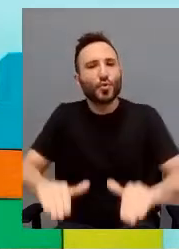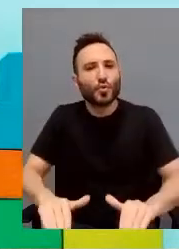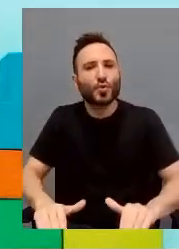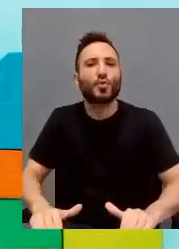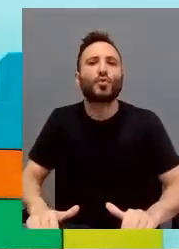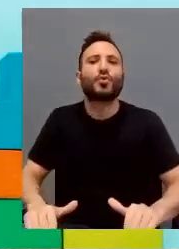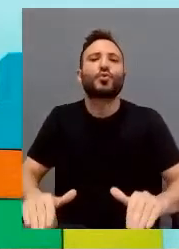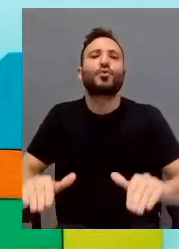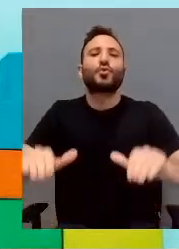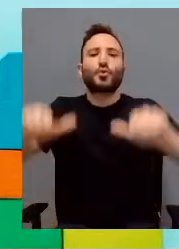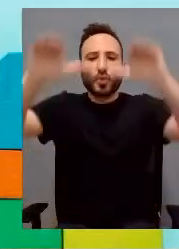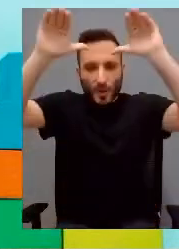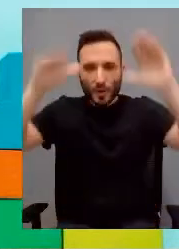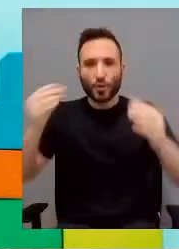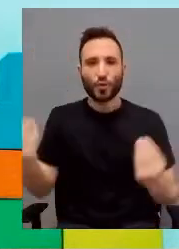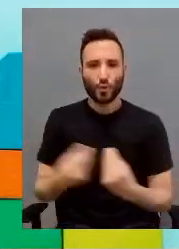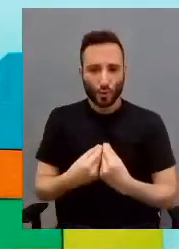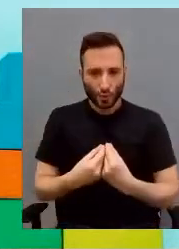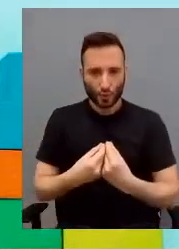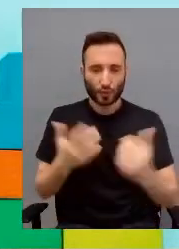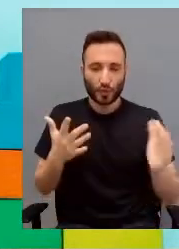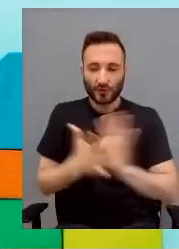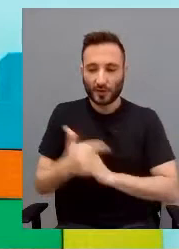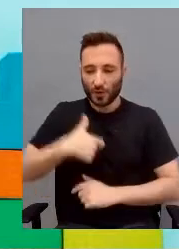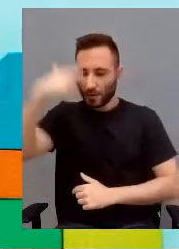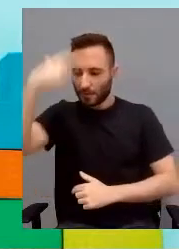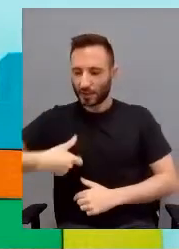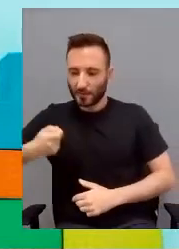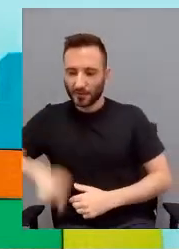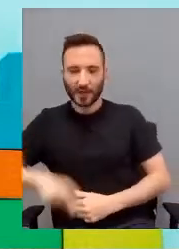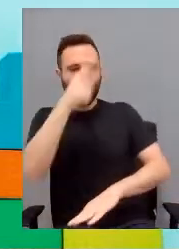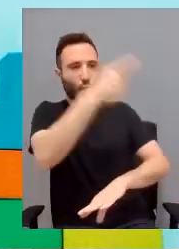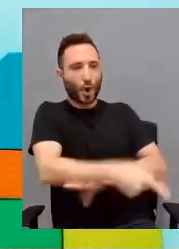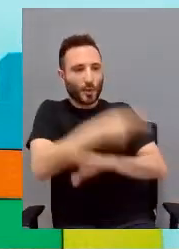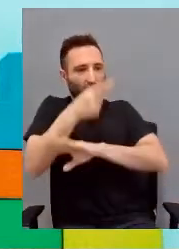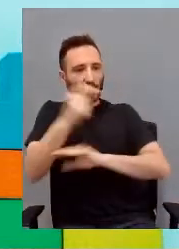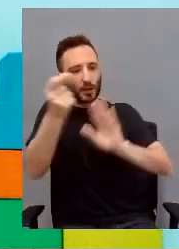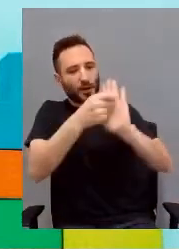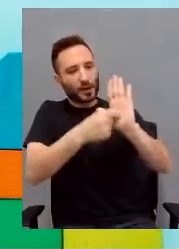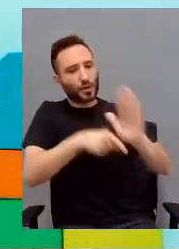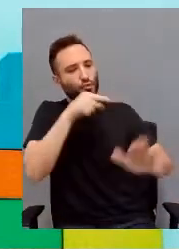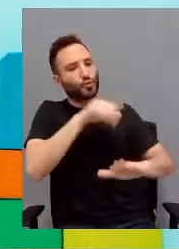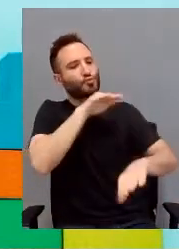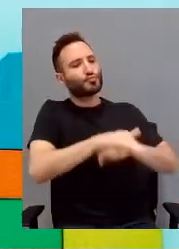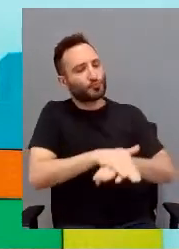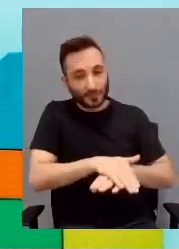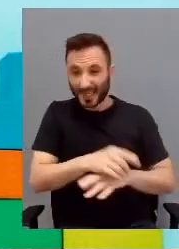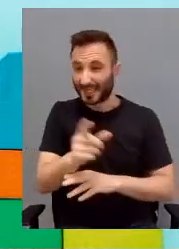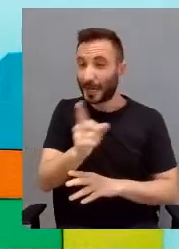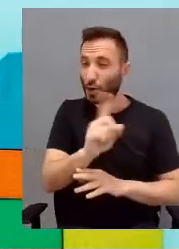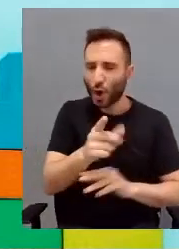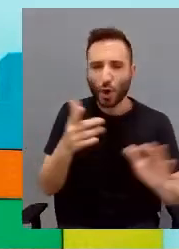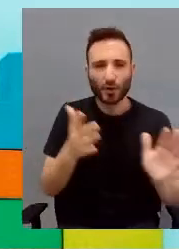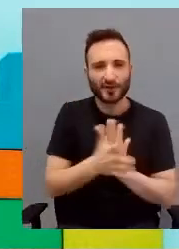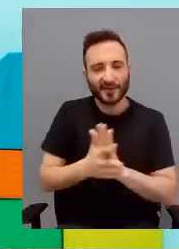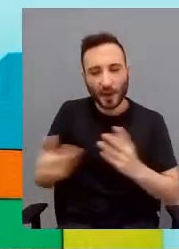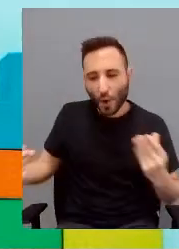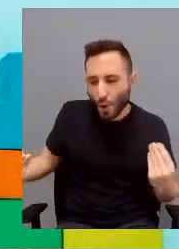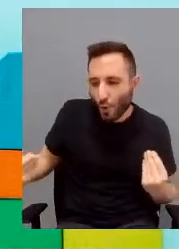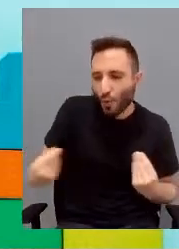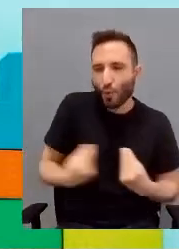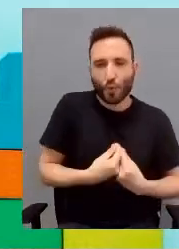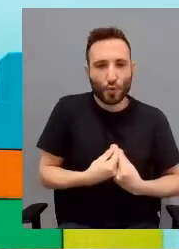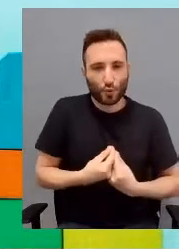un operatore o un professionale che ti dice lo che hai di fare, sino che junto con la persona